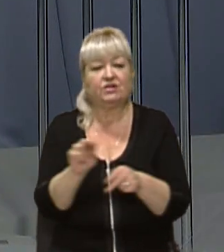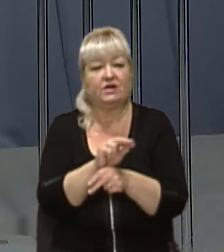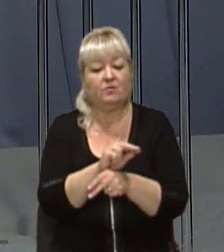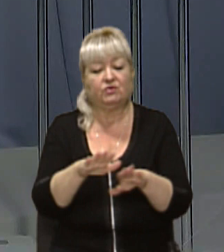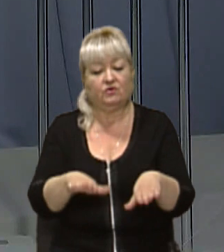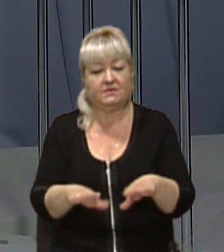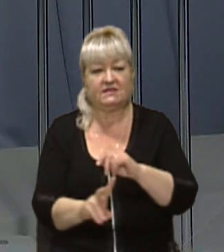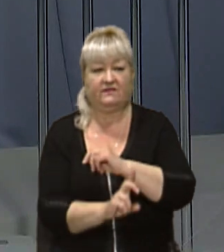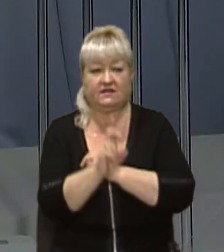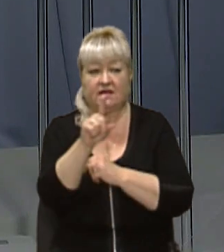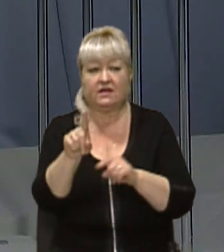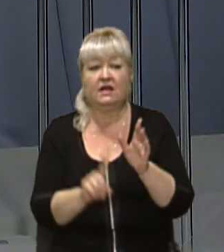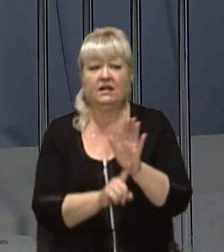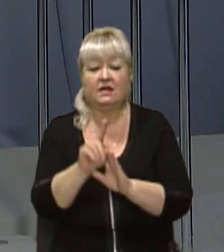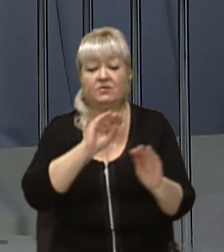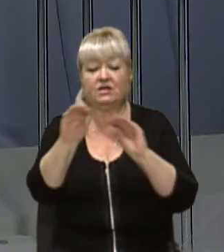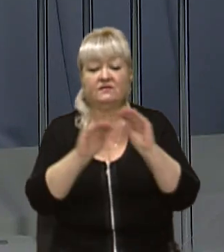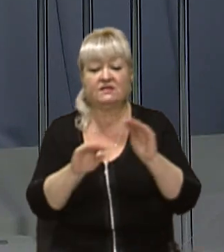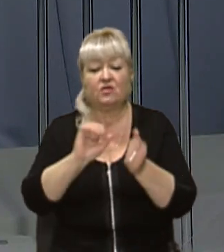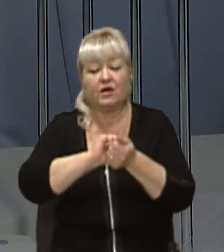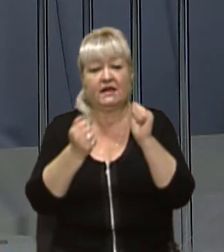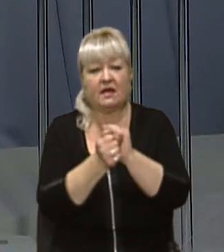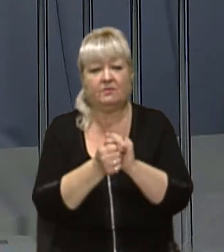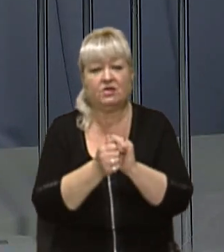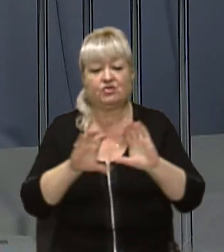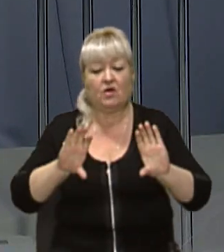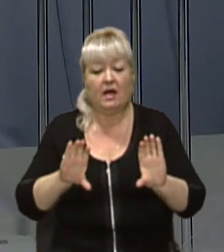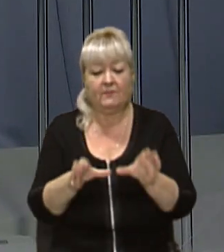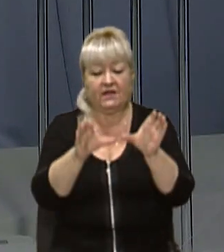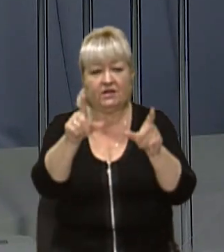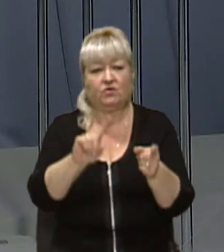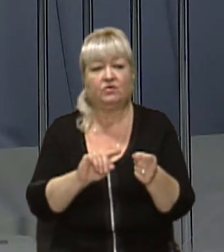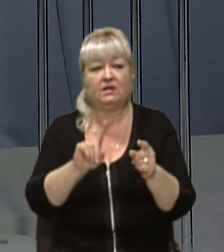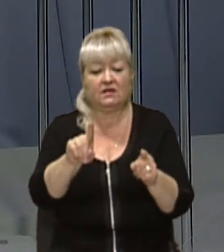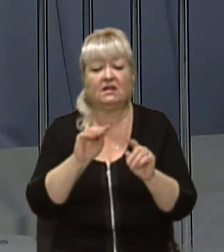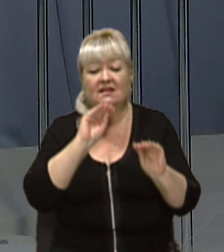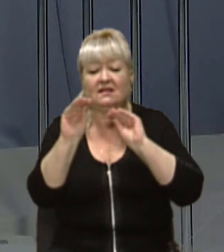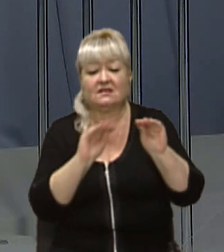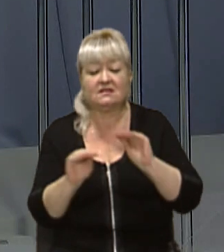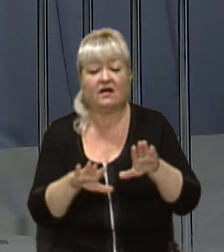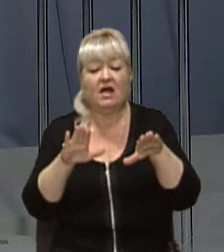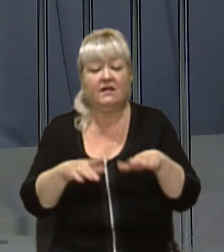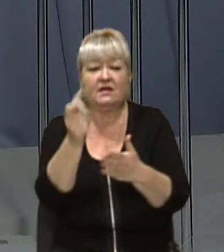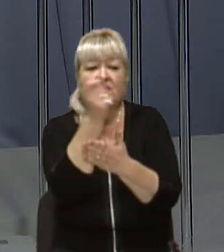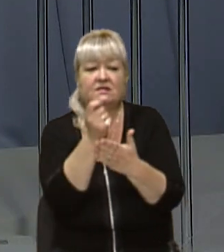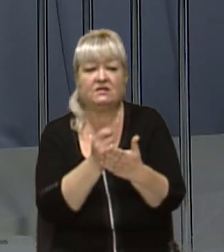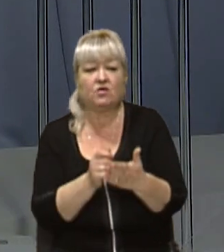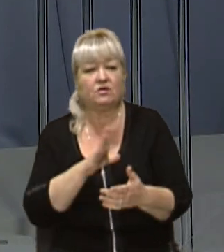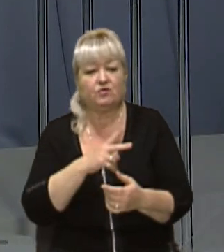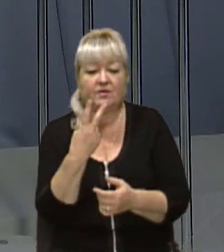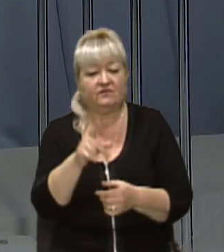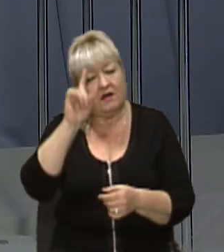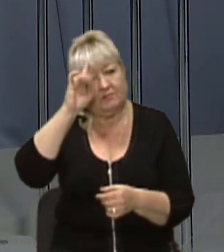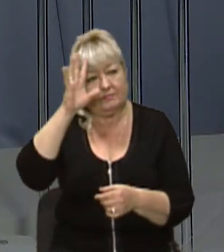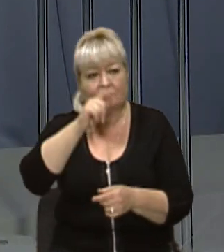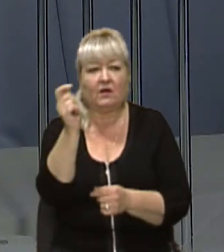місцевій церкві. Там почали встановлювати керамічну плитку. Її ставлять на місці розписів, які створювали Модест Сосенко та Юліан